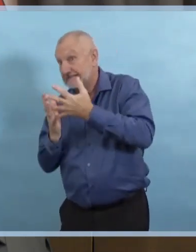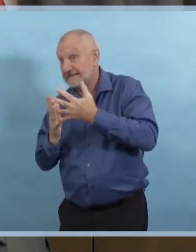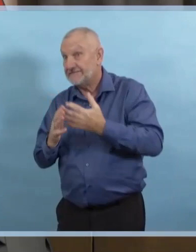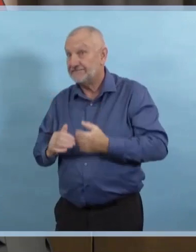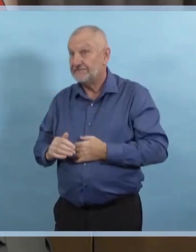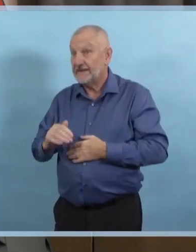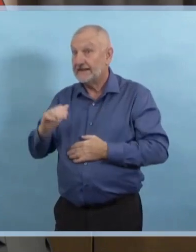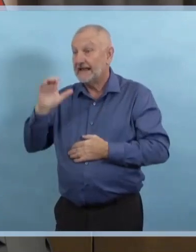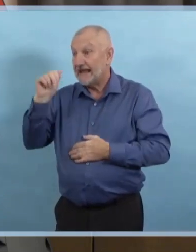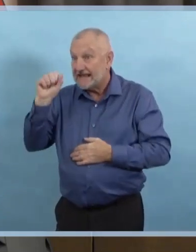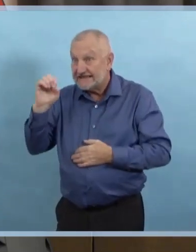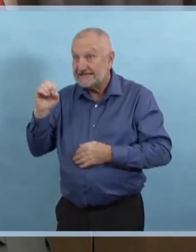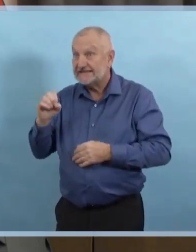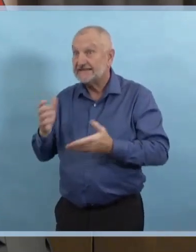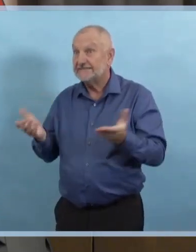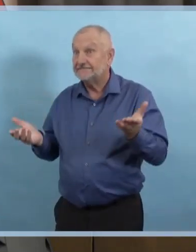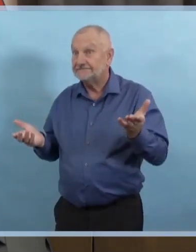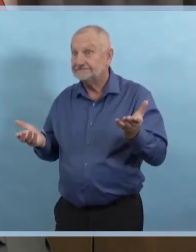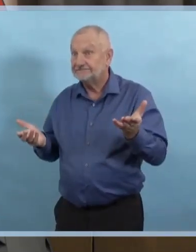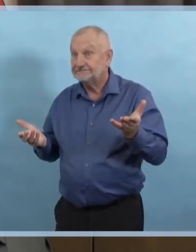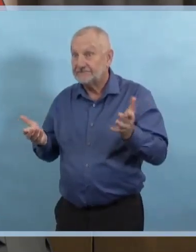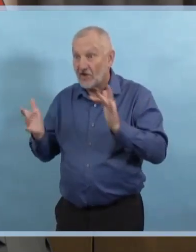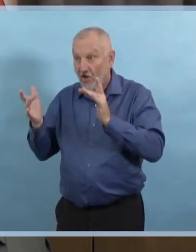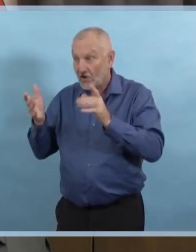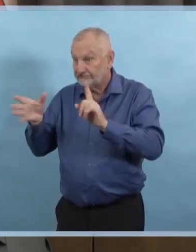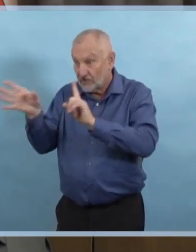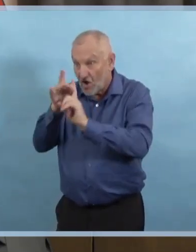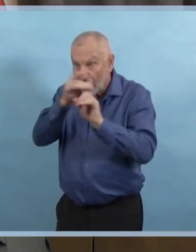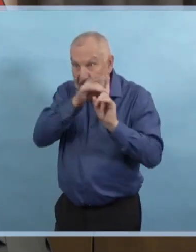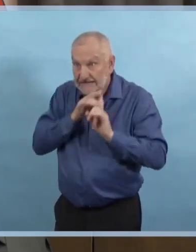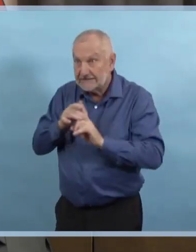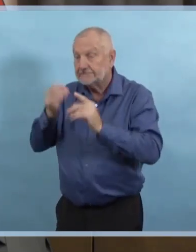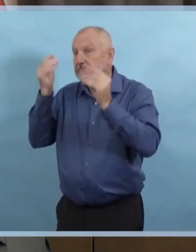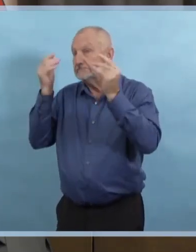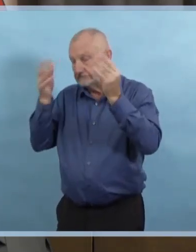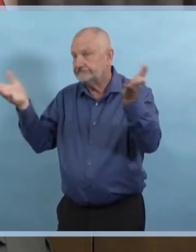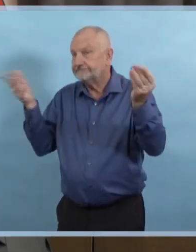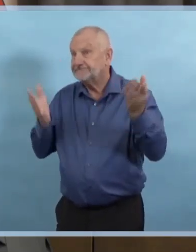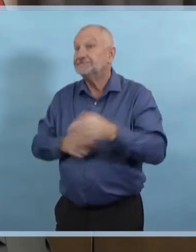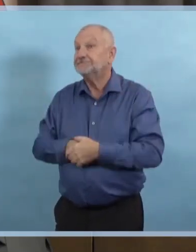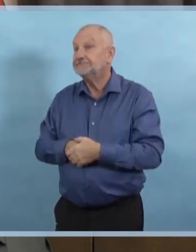effectuer le suivi quotidien sur les cas et les contacts pendant la période d'isolement.